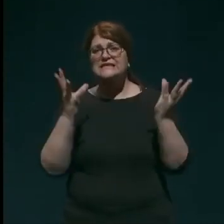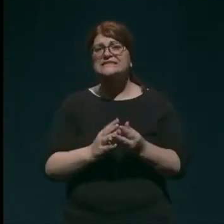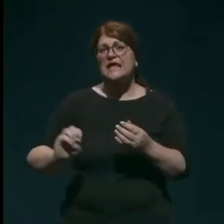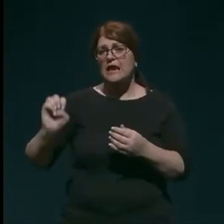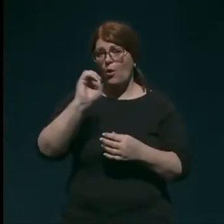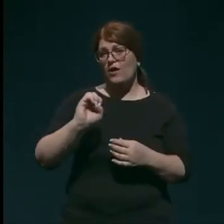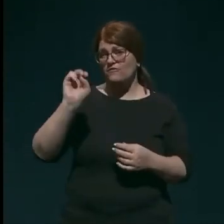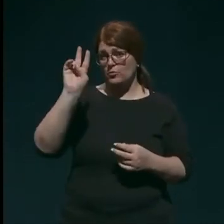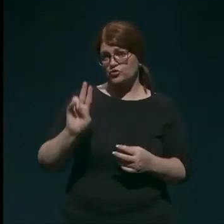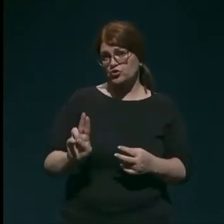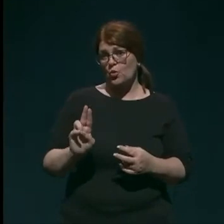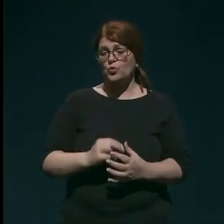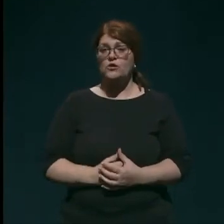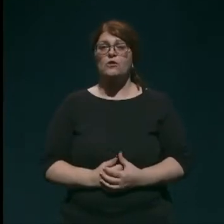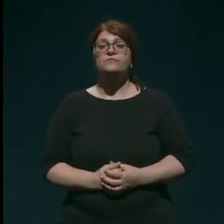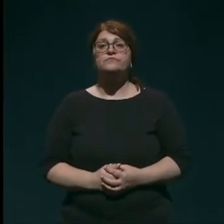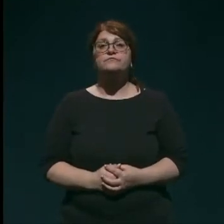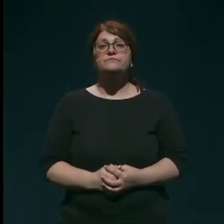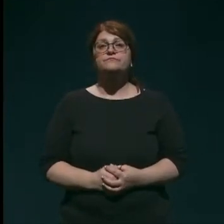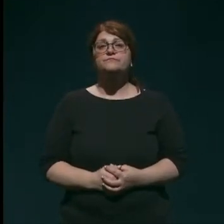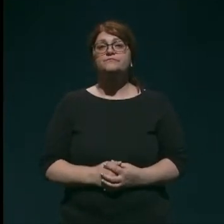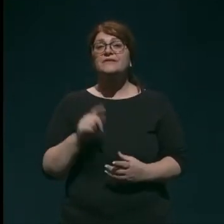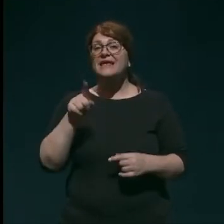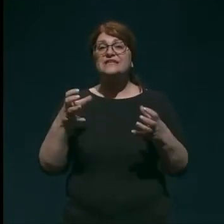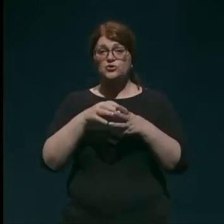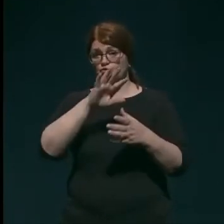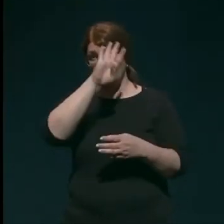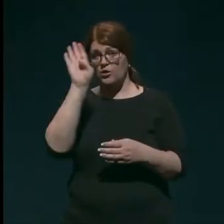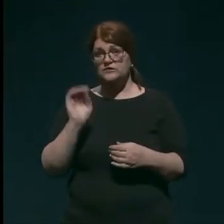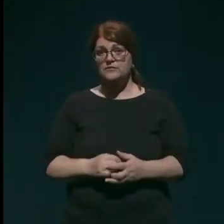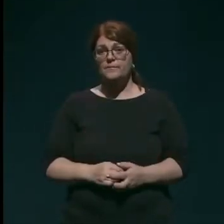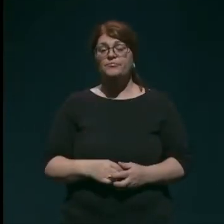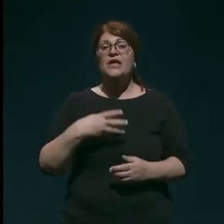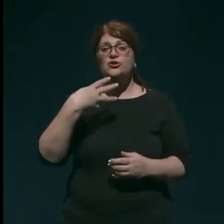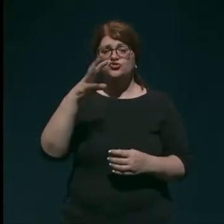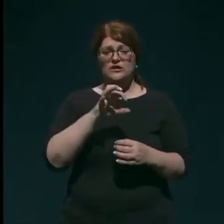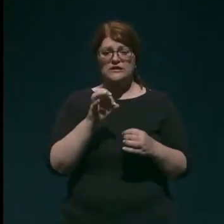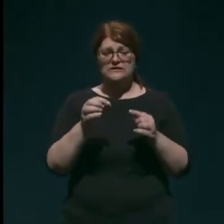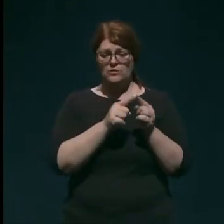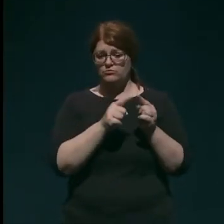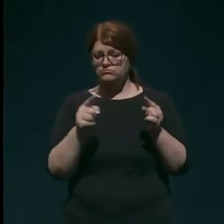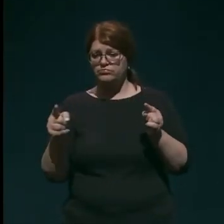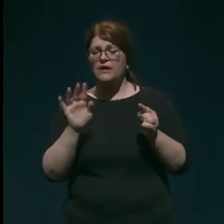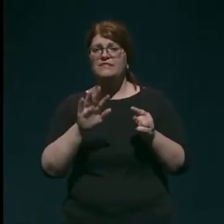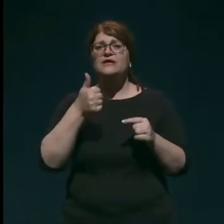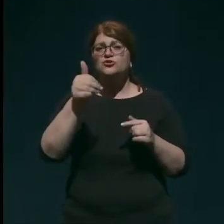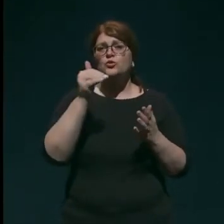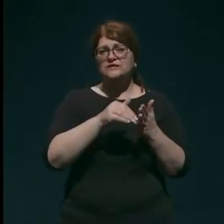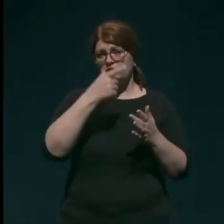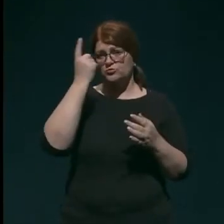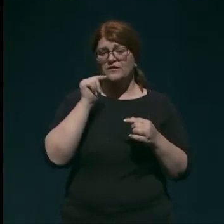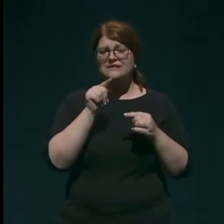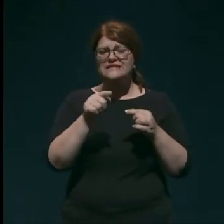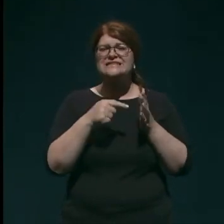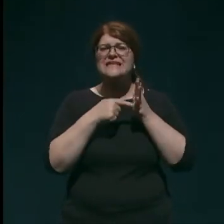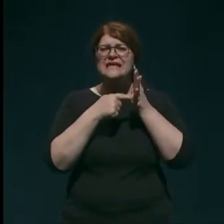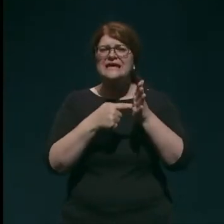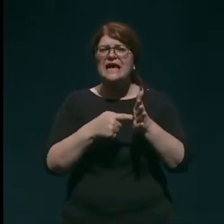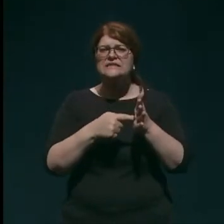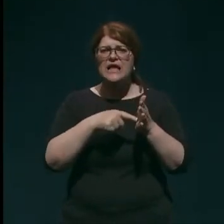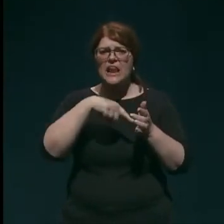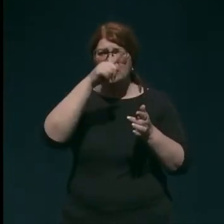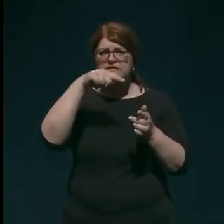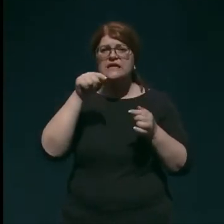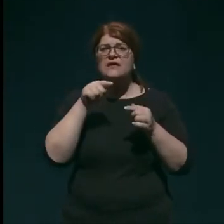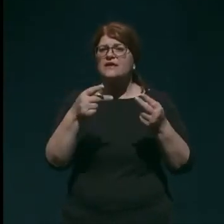in združeno kraljestvo. 14 dnevna kumulativna incidenca na 100 tisoč prebivalstva. Tisti kazalnih, ki smo rekli, da je ključen